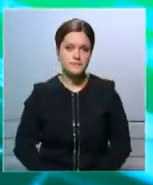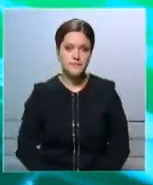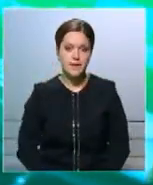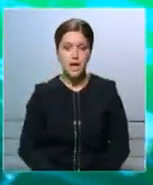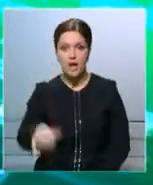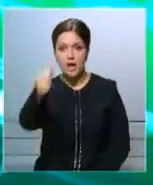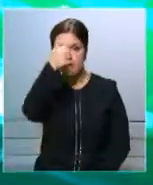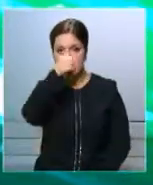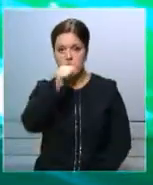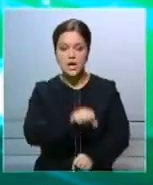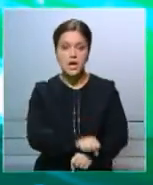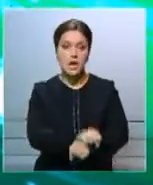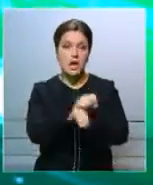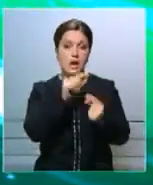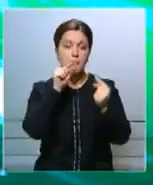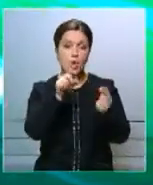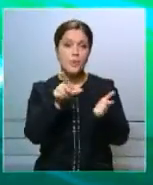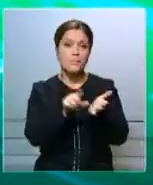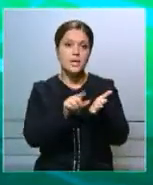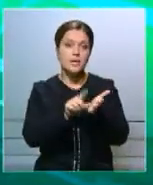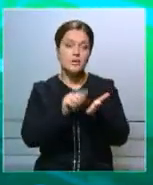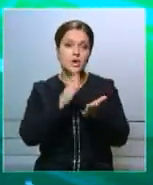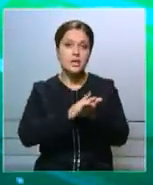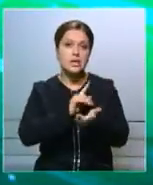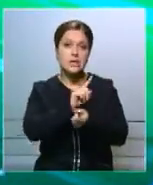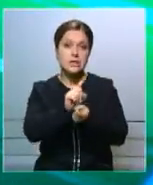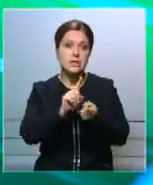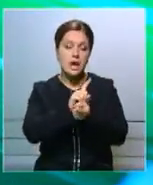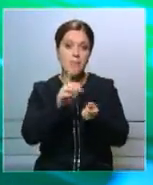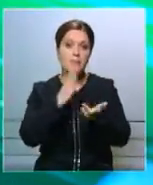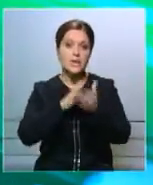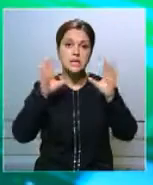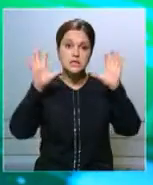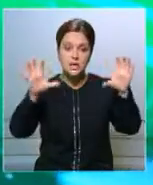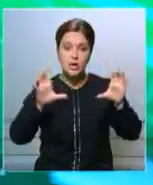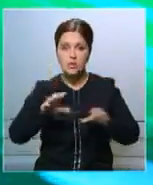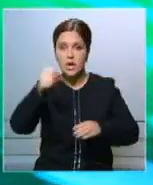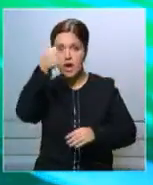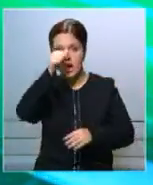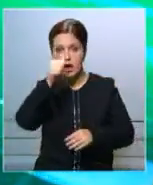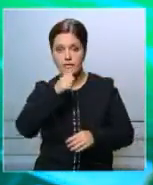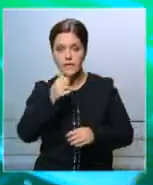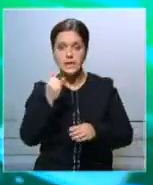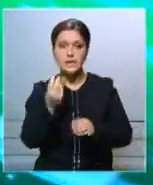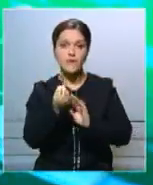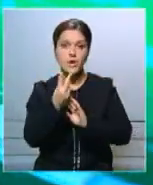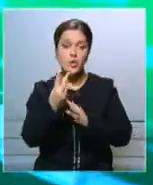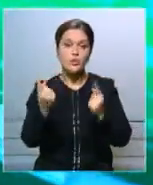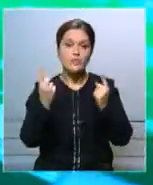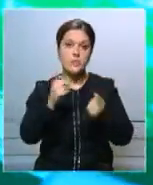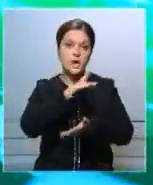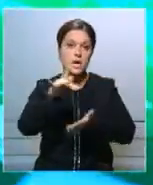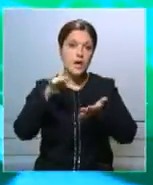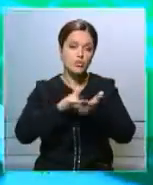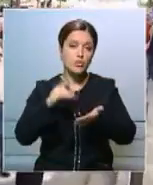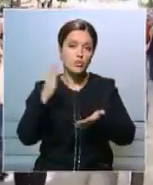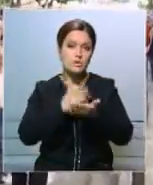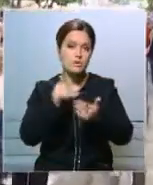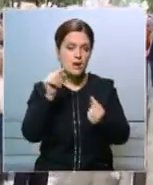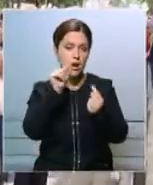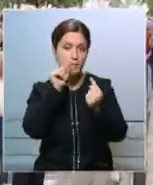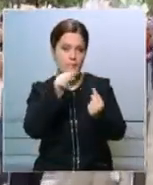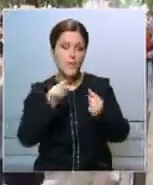В Греции протестуют против пенсионной реформы. Манифестации охватили Афины и еще 12 крупных городов. Возмущение демонстрантов вызвало